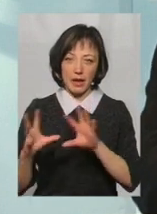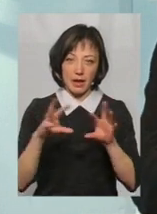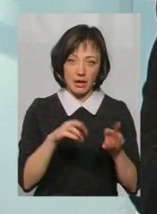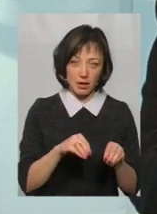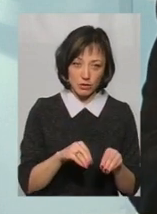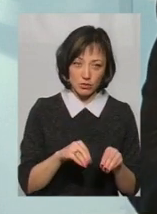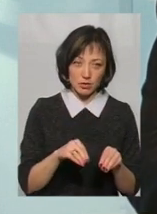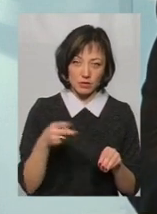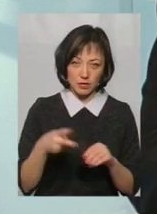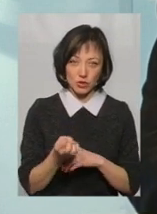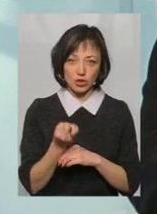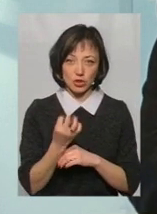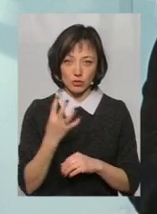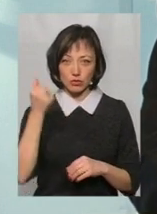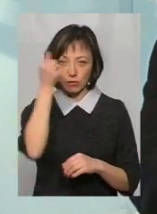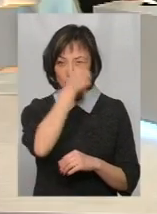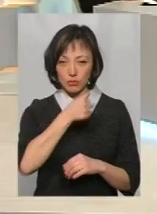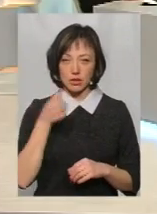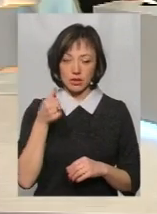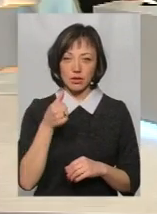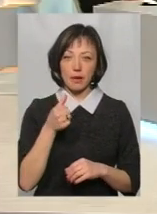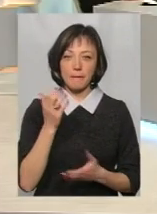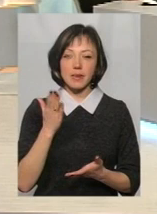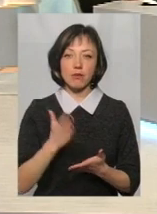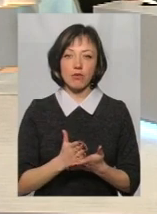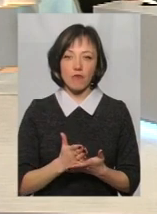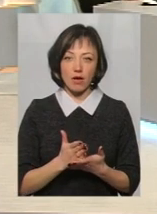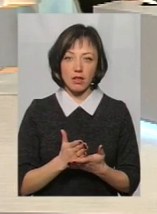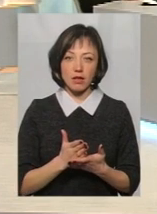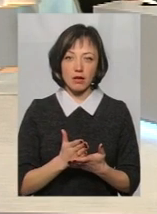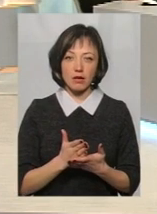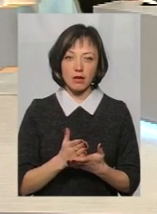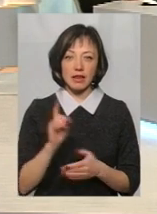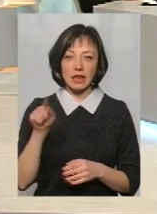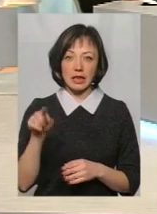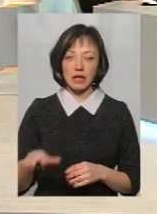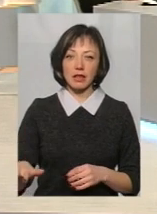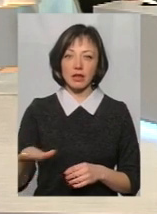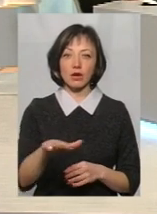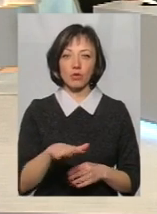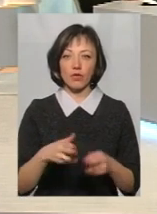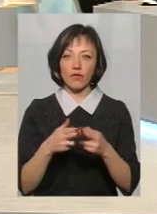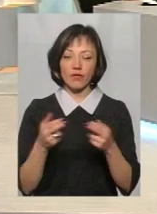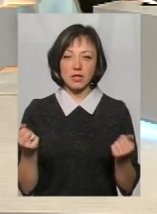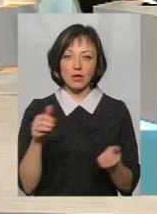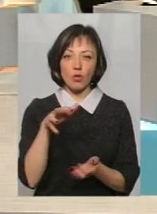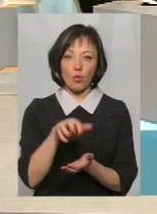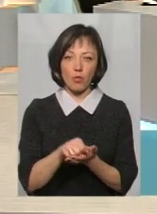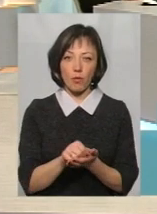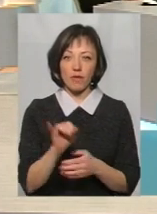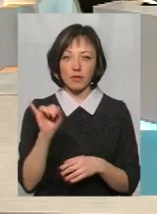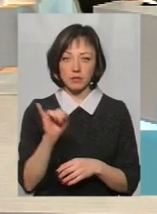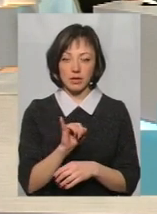в 2014 році, вони перебували в тих територіях, які визнані окупованими, і